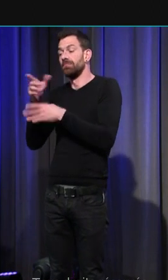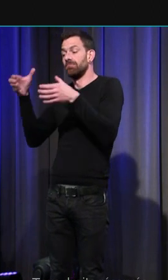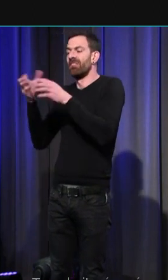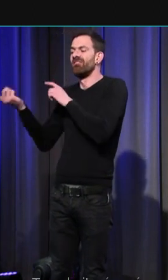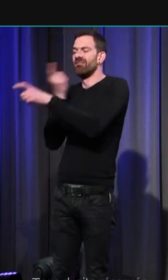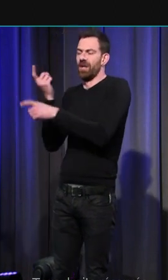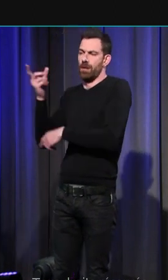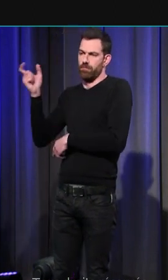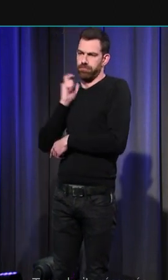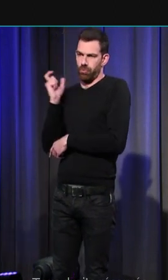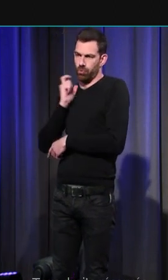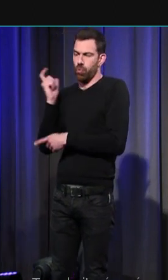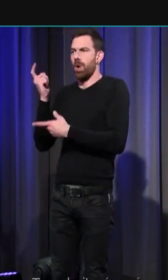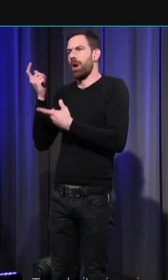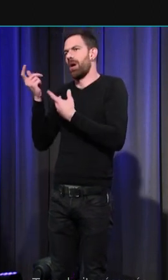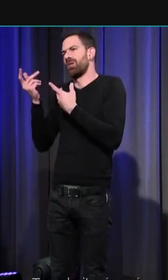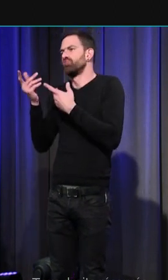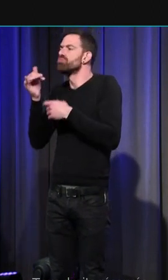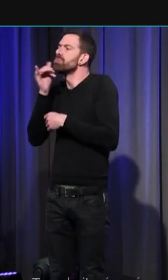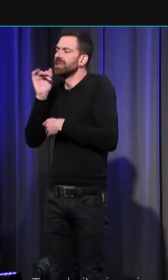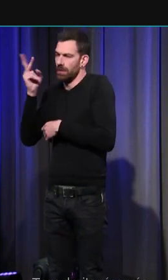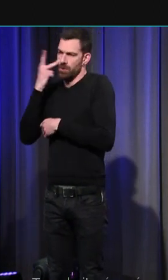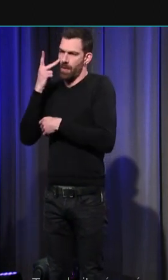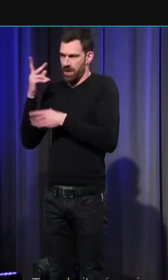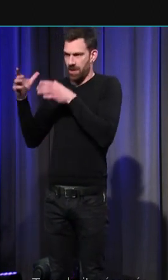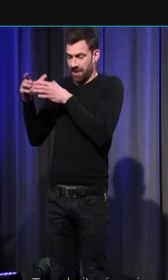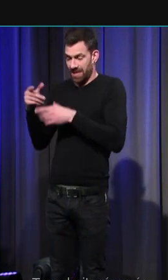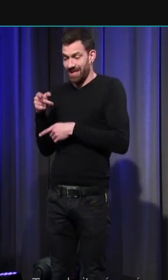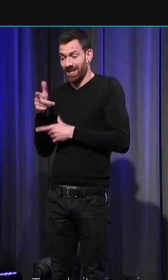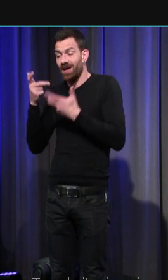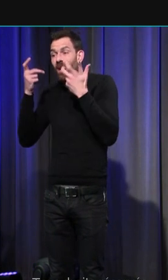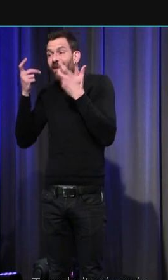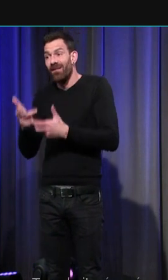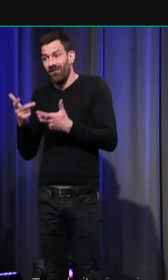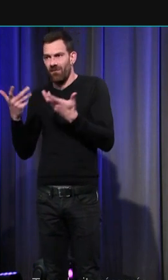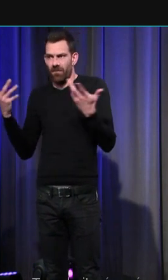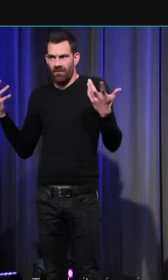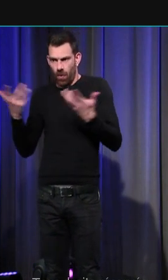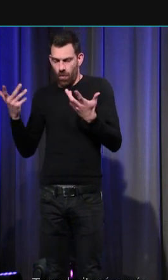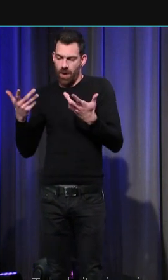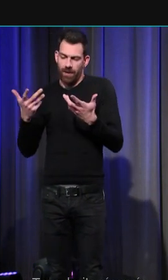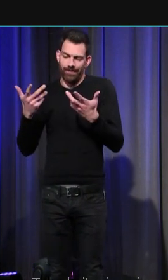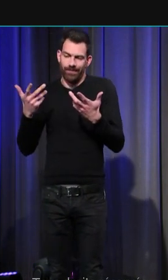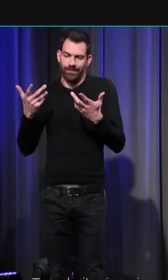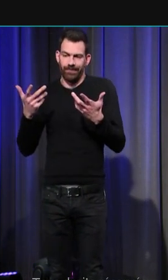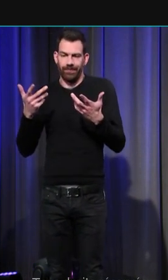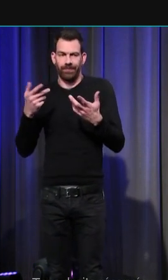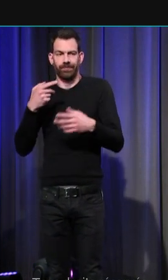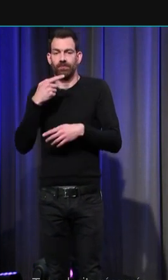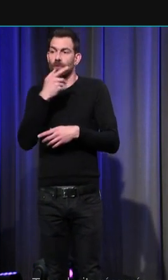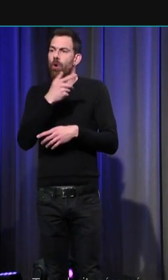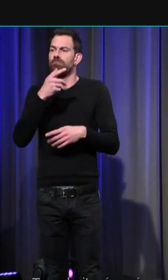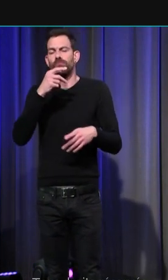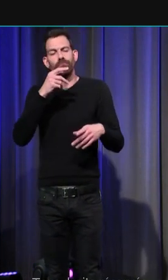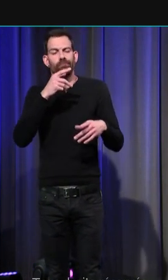bourgeoise ou en tout cas de la petite noblesse et elle essaye de contenir de juguler l'influence des